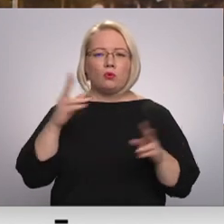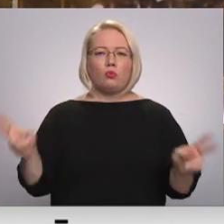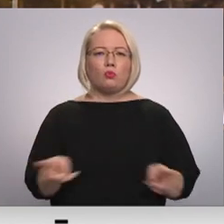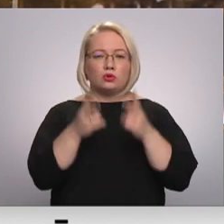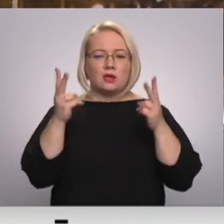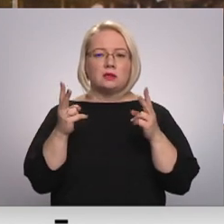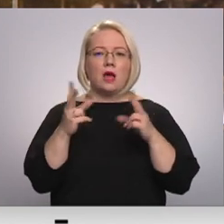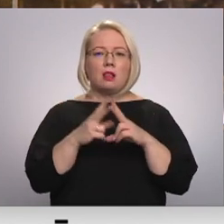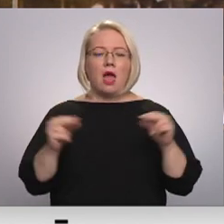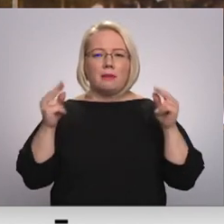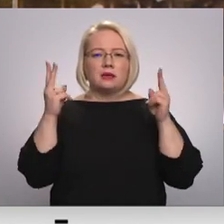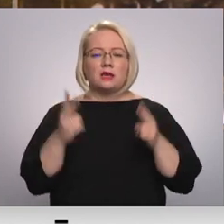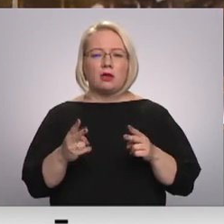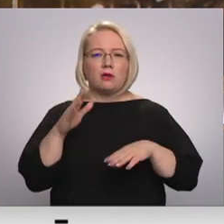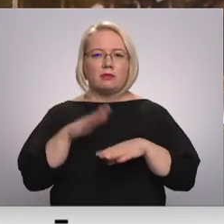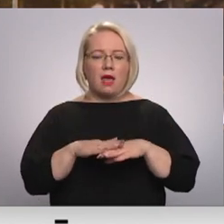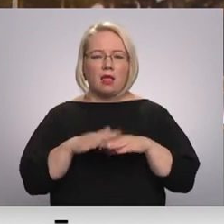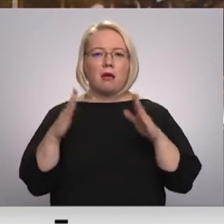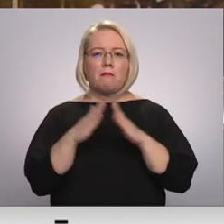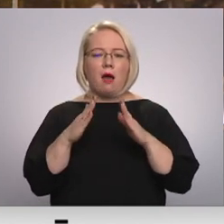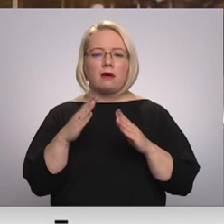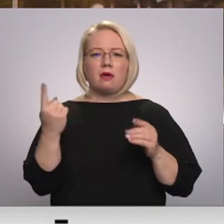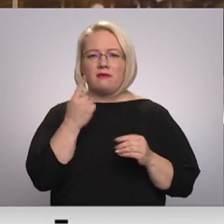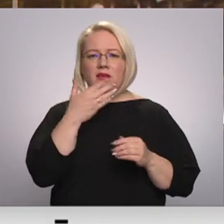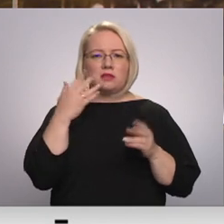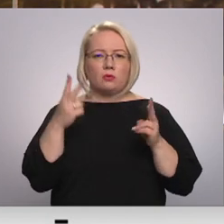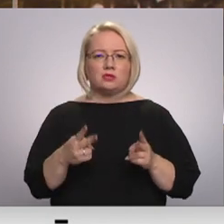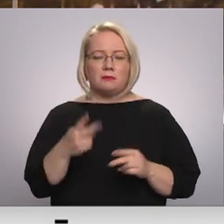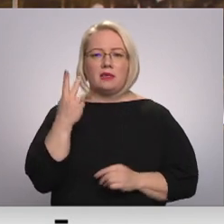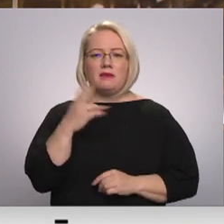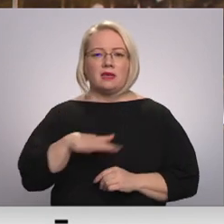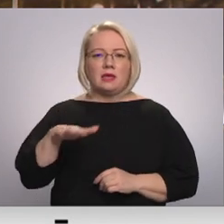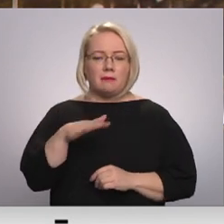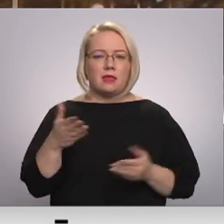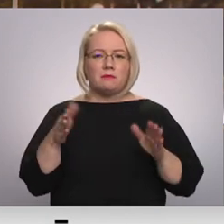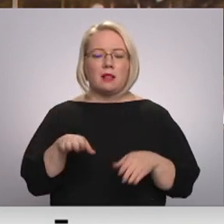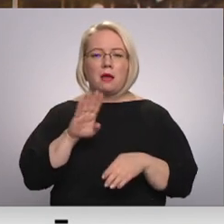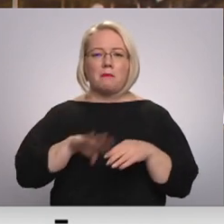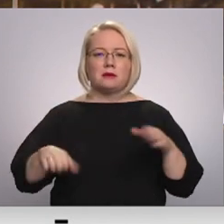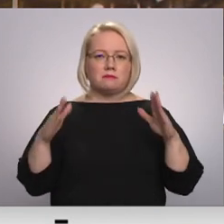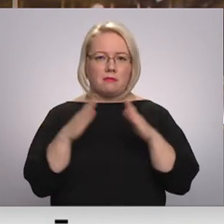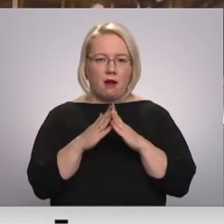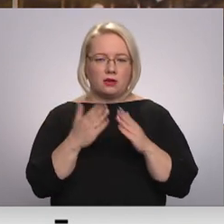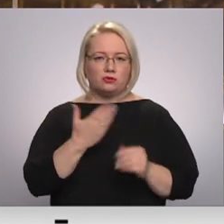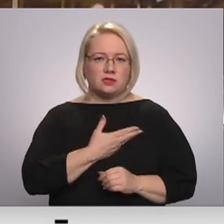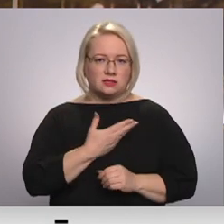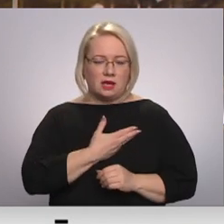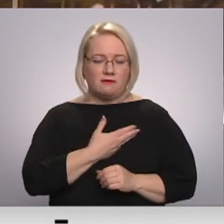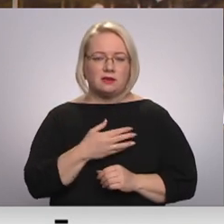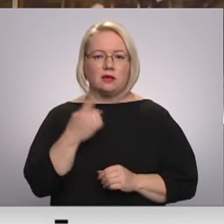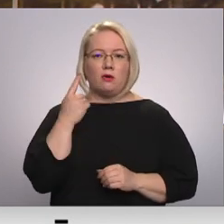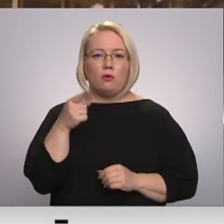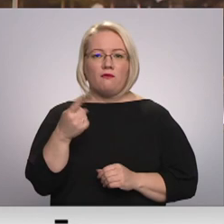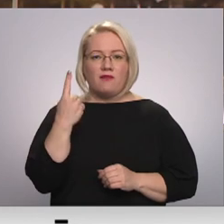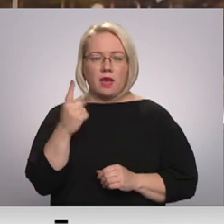Laimīgas sagadīšanās dēļ neviens mājas iemītnieks nav cietis, taču divas ģimenes palikušas bez iedzīves un pajumtas. Viena no tām –